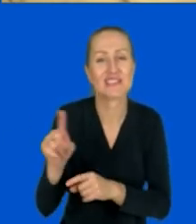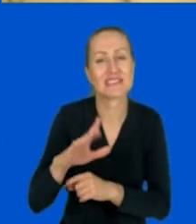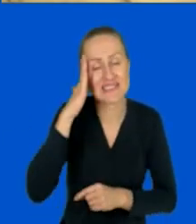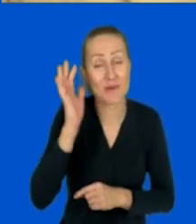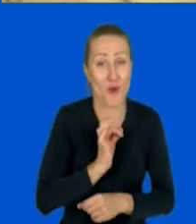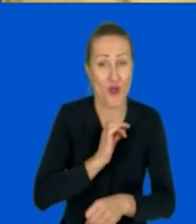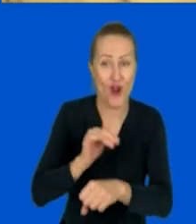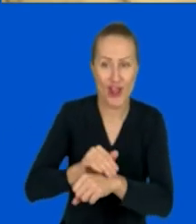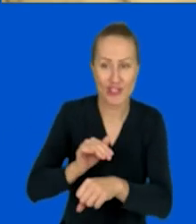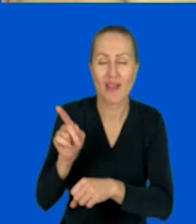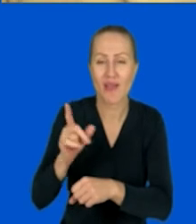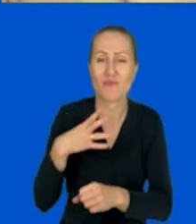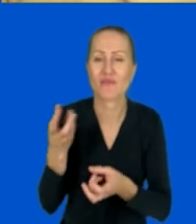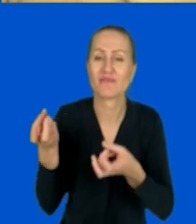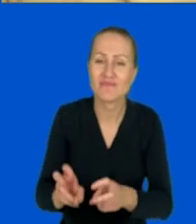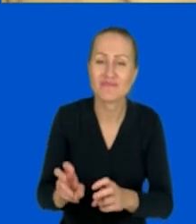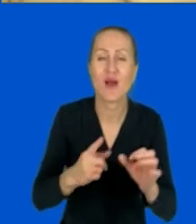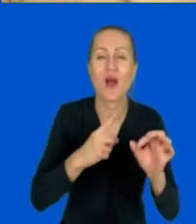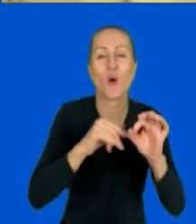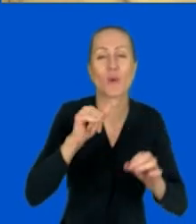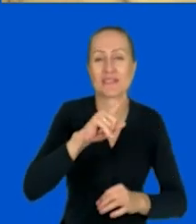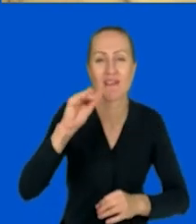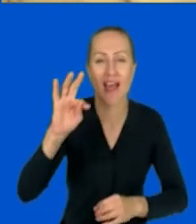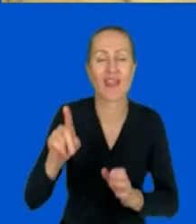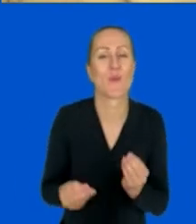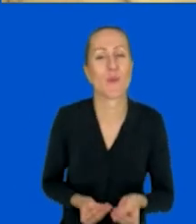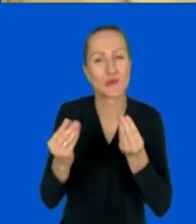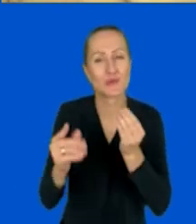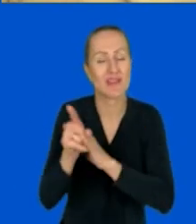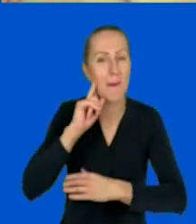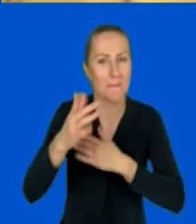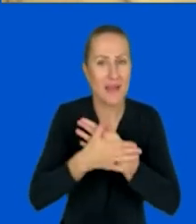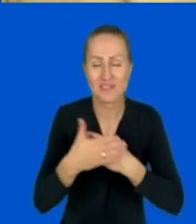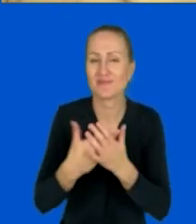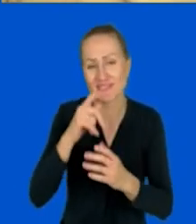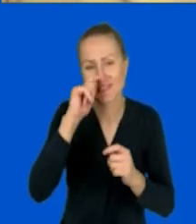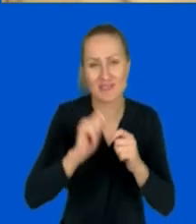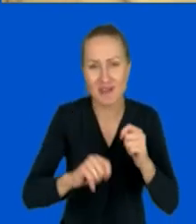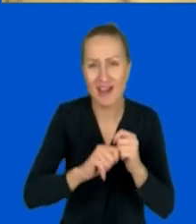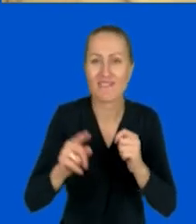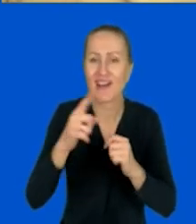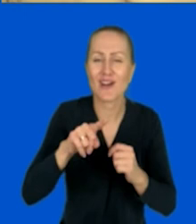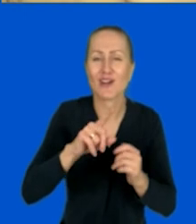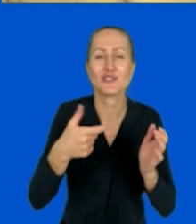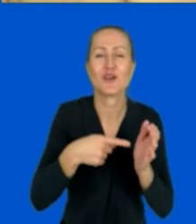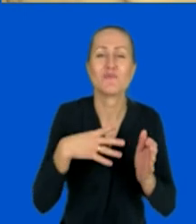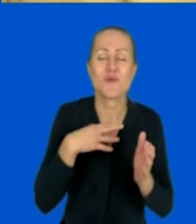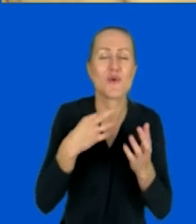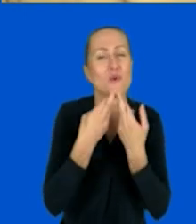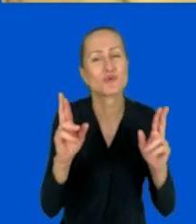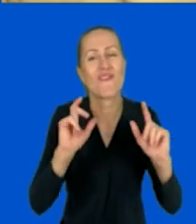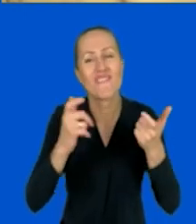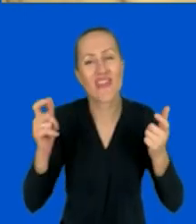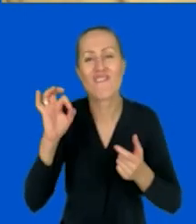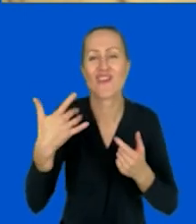koleżanka stworzyła Quizlet na urodziny dla swojego męża, żeby przetestować rodzinę, jak dobrze pamięta różne wydarzenia z jego